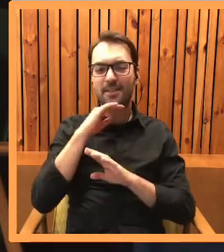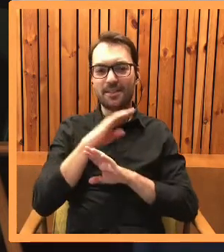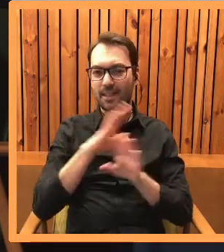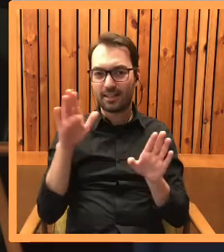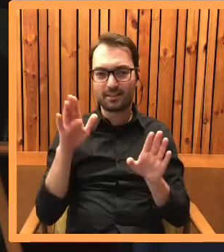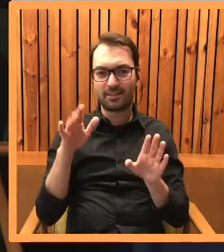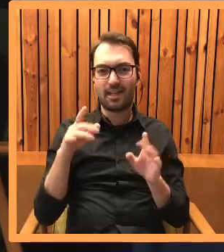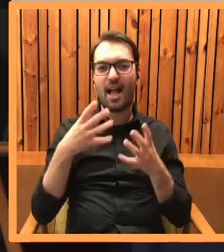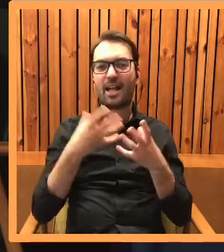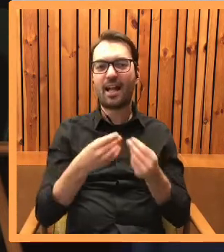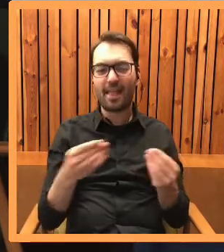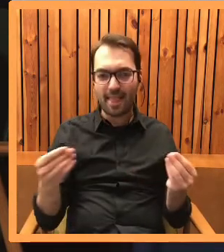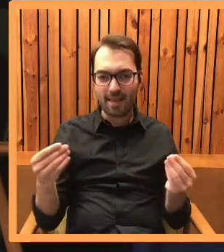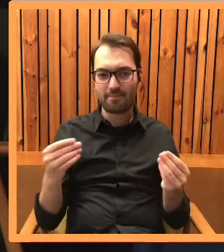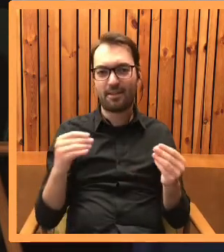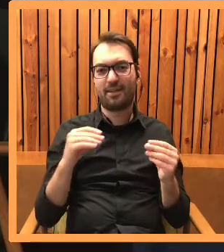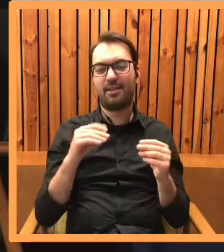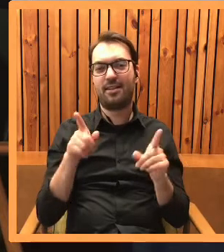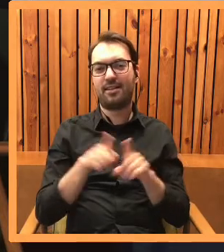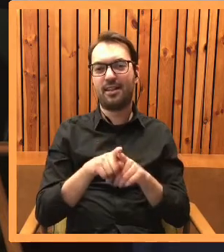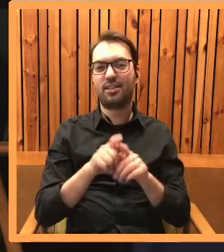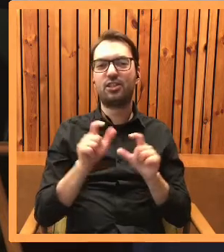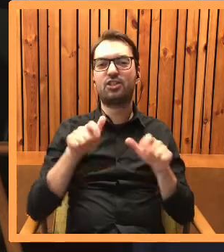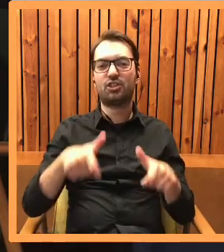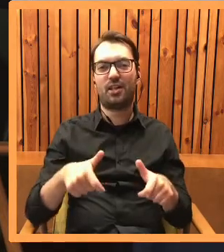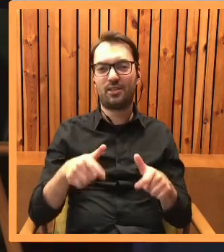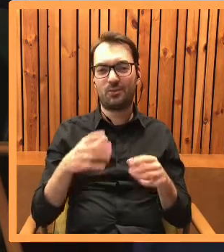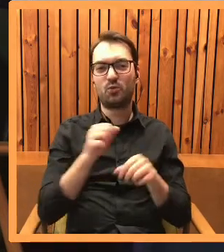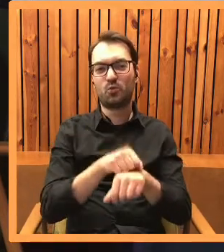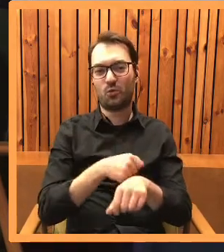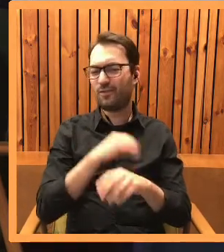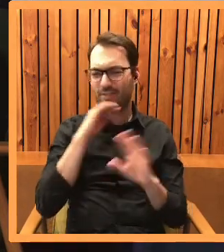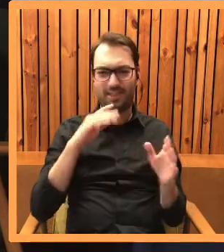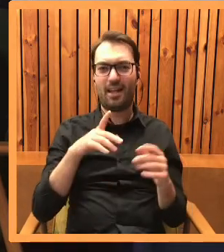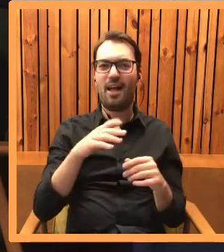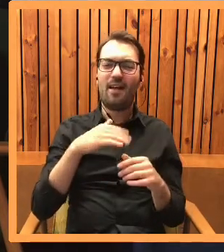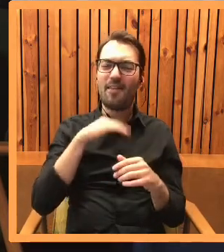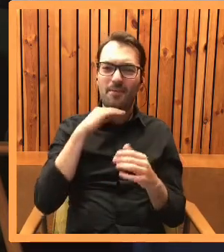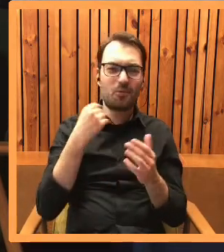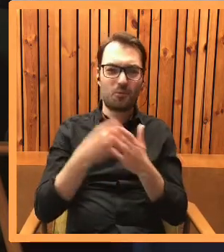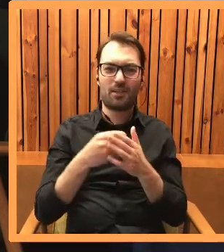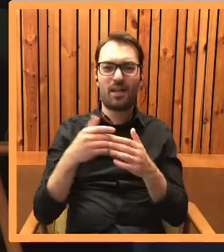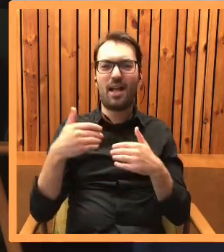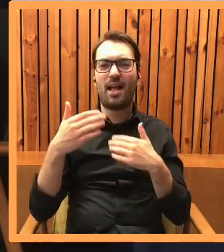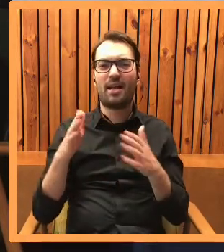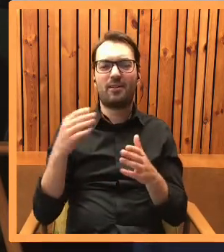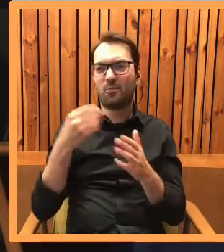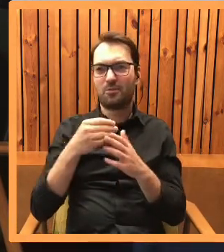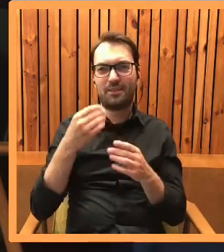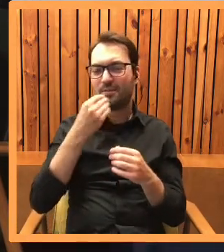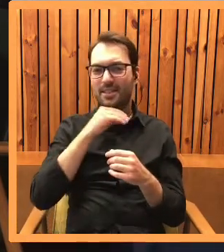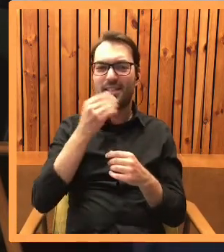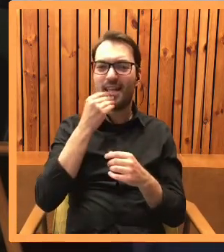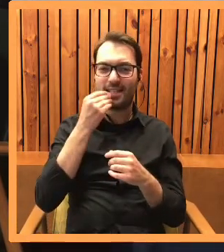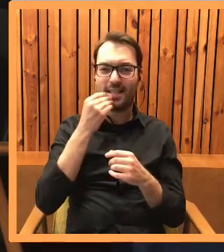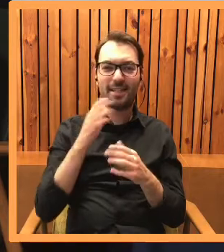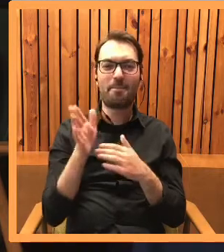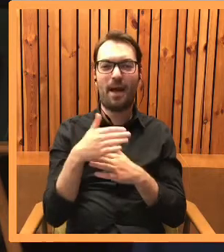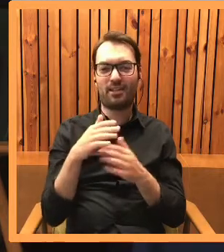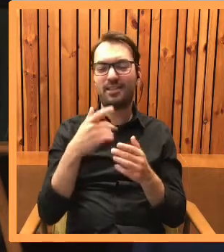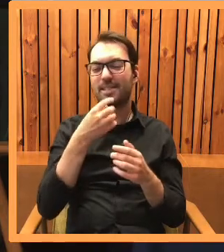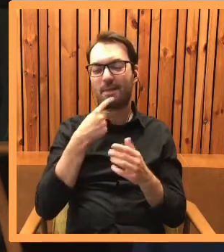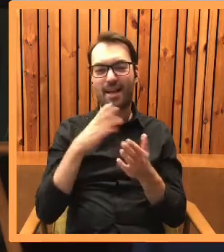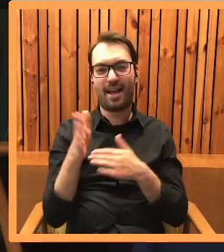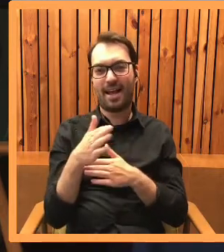wystarcza mi nasza kanapa i tapicerowane krzesła. Mogła zamiast tego kupić mi karton jakichś pysznych pasztetów. Najlepiej o smaku rybnym.